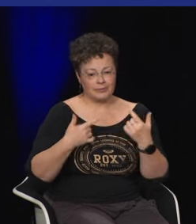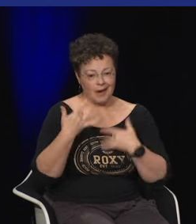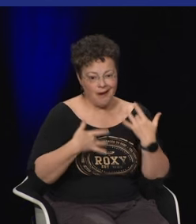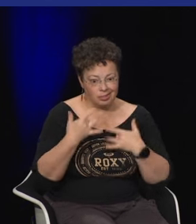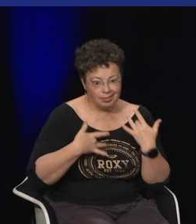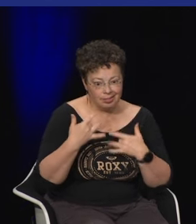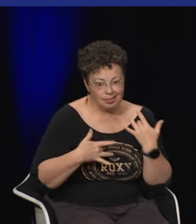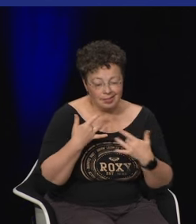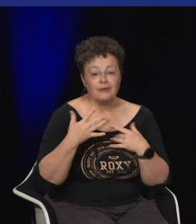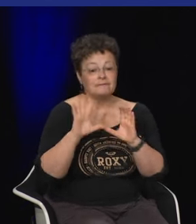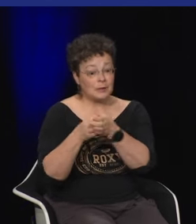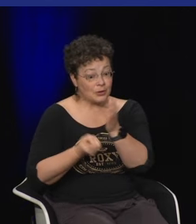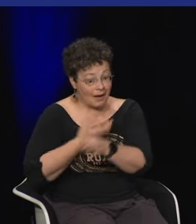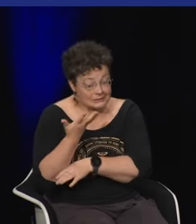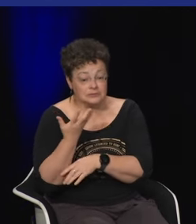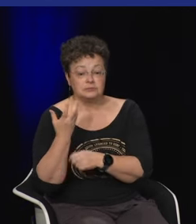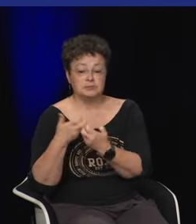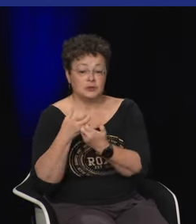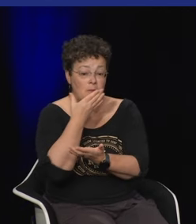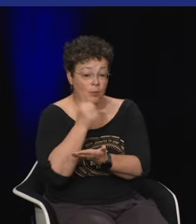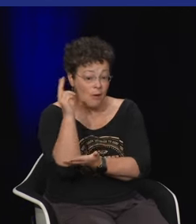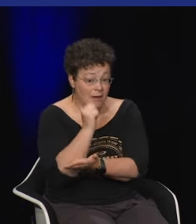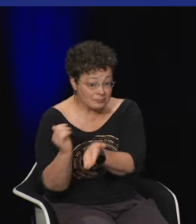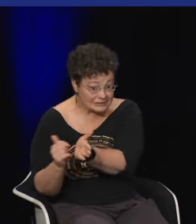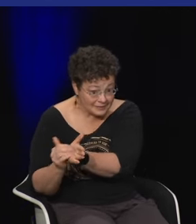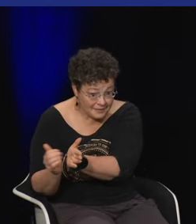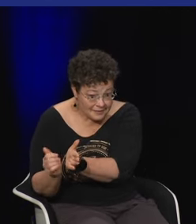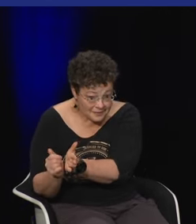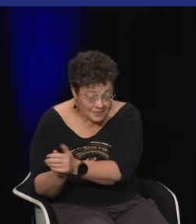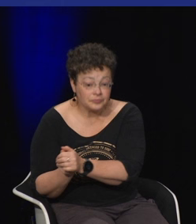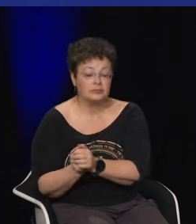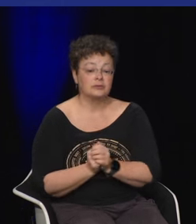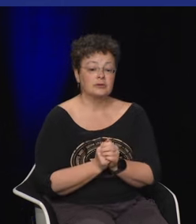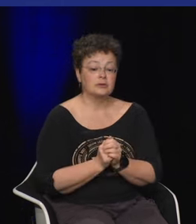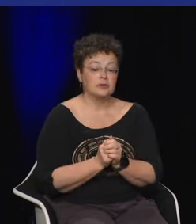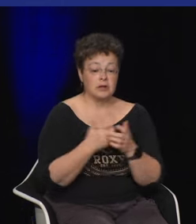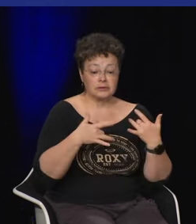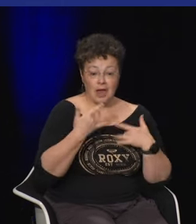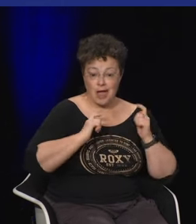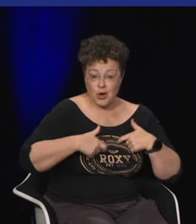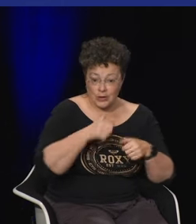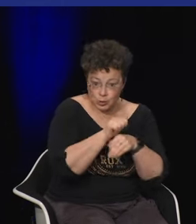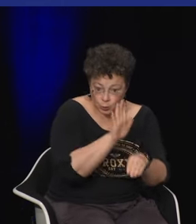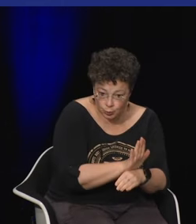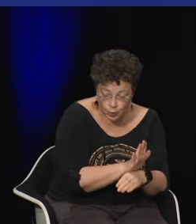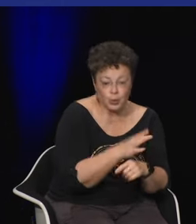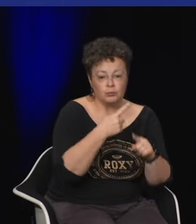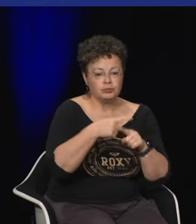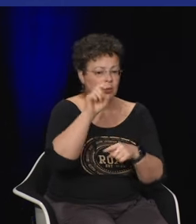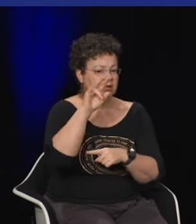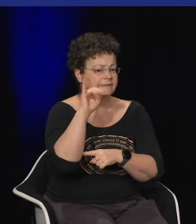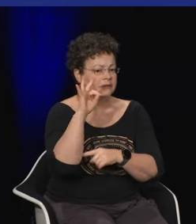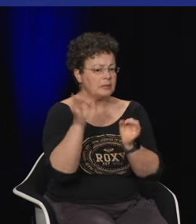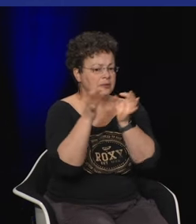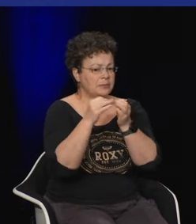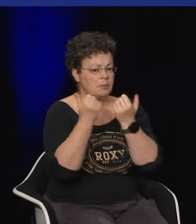des nouvelles formations théâtre aussi artistiques les beaux-arts de Marseille le théâtre l'école